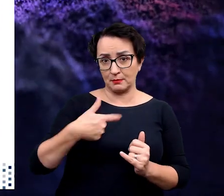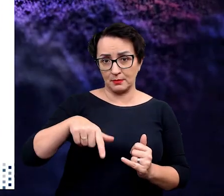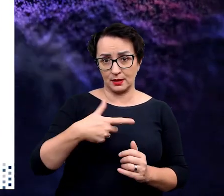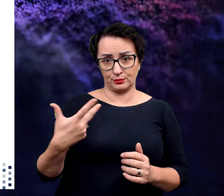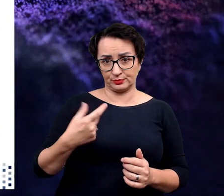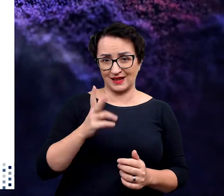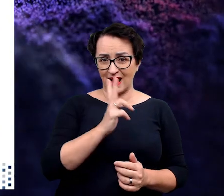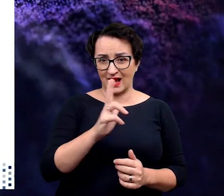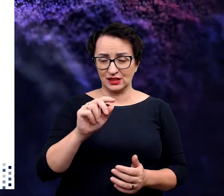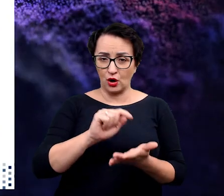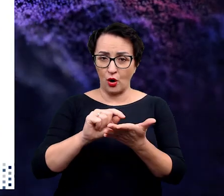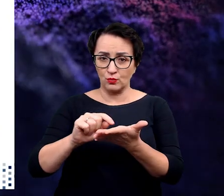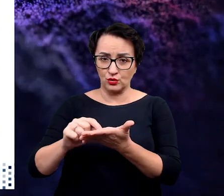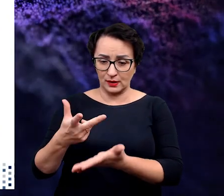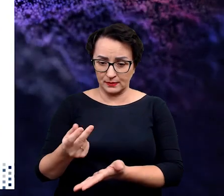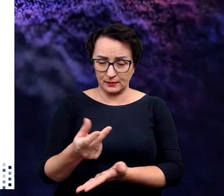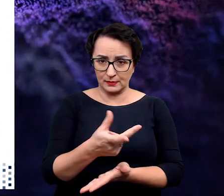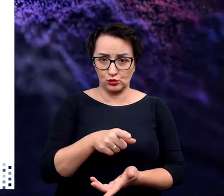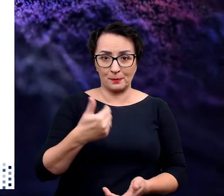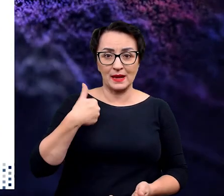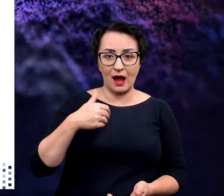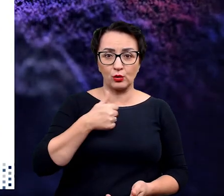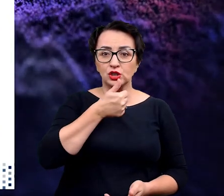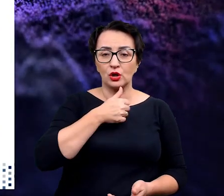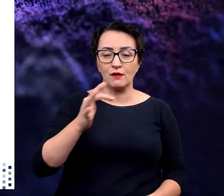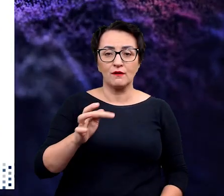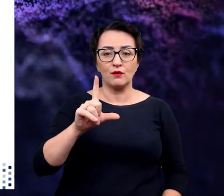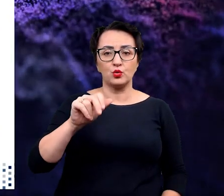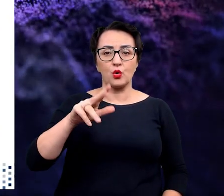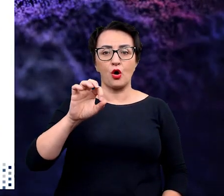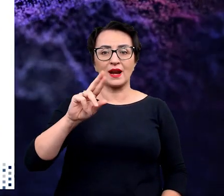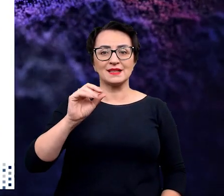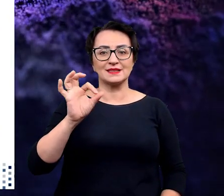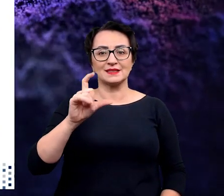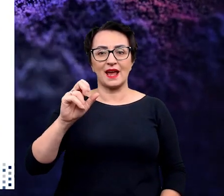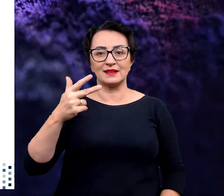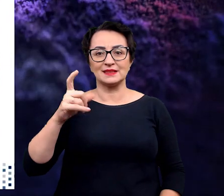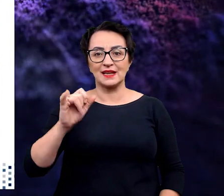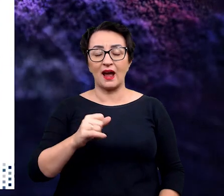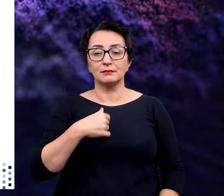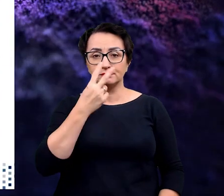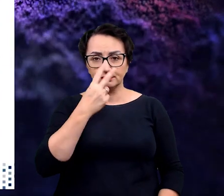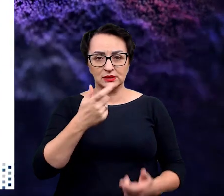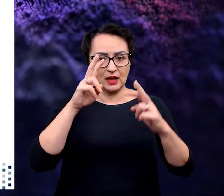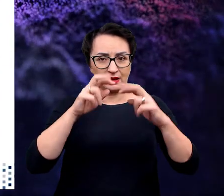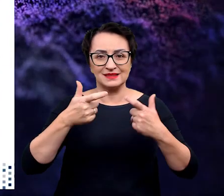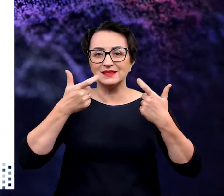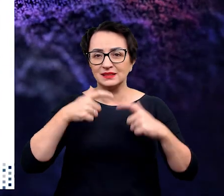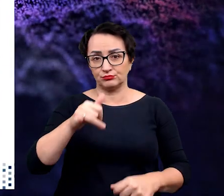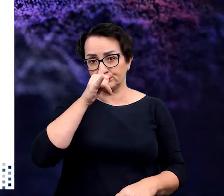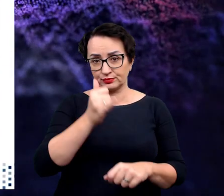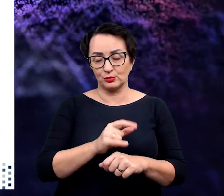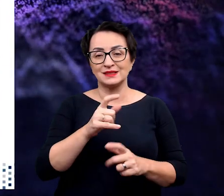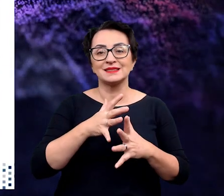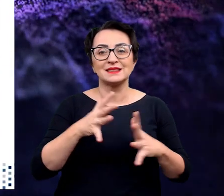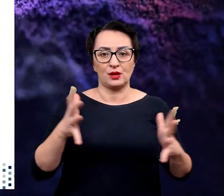gdybyśmy wprowadzili do wszystkich komórek na szalce to białko zielonej fluorescencji, to nic nie bylibyśmy